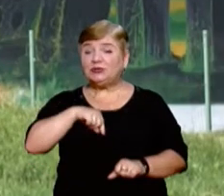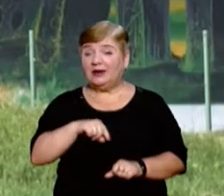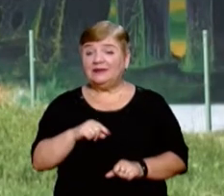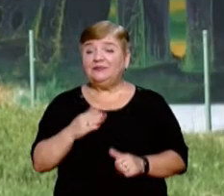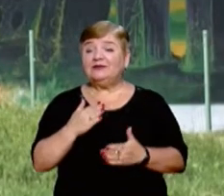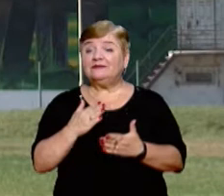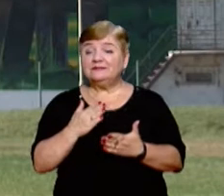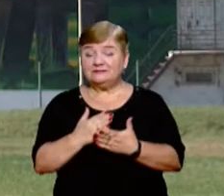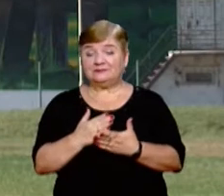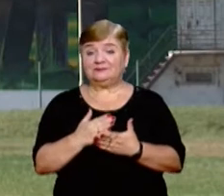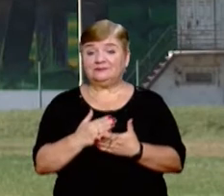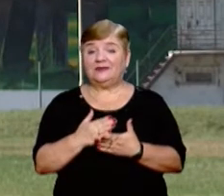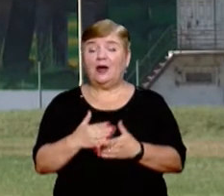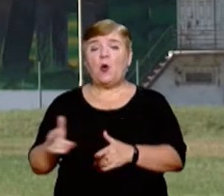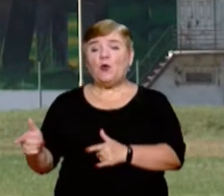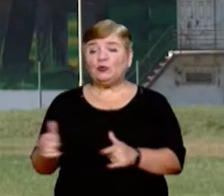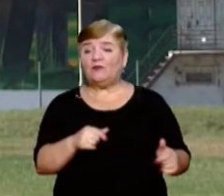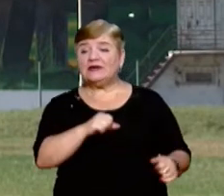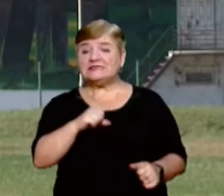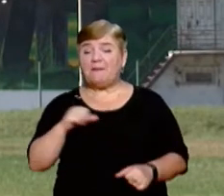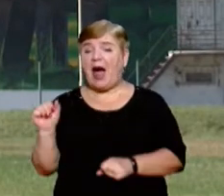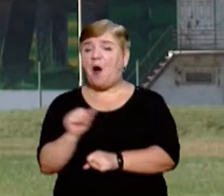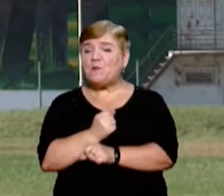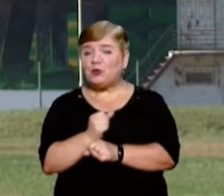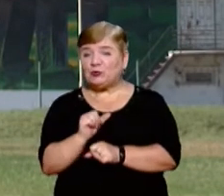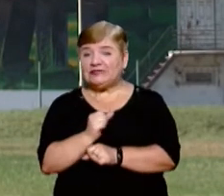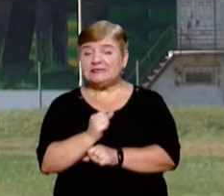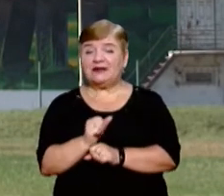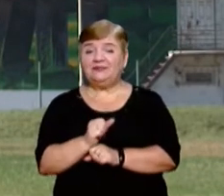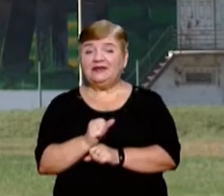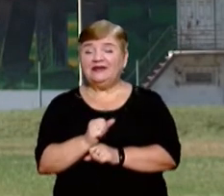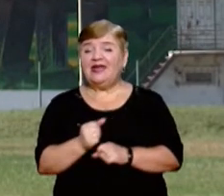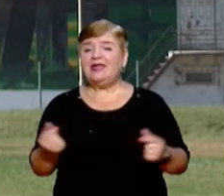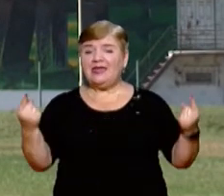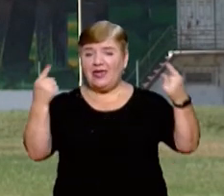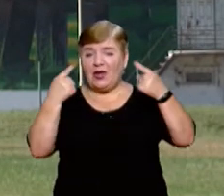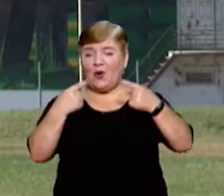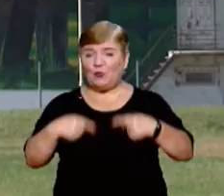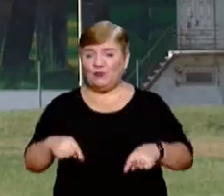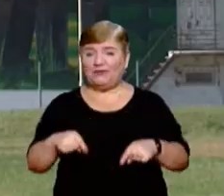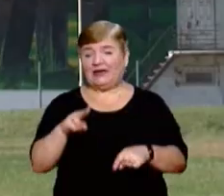і готова сама боротися і руйнувати це.